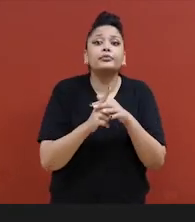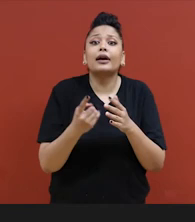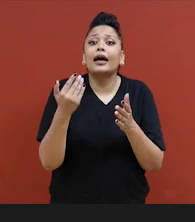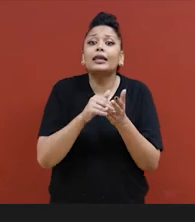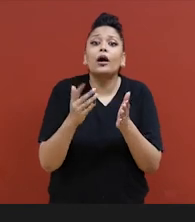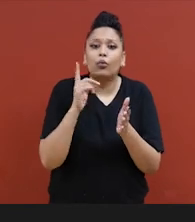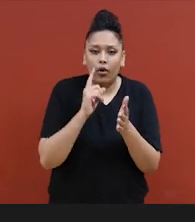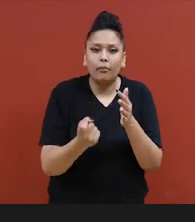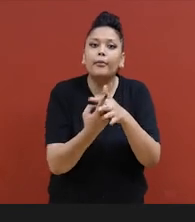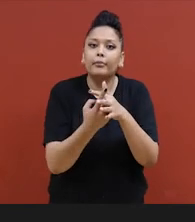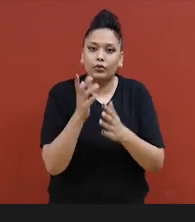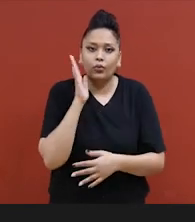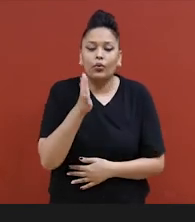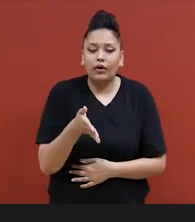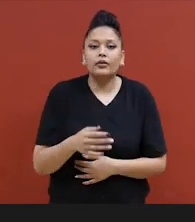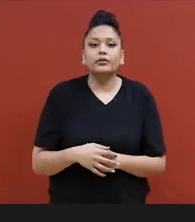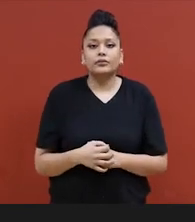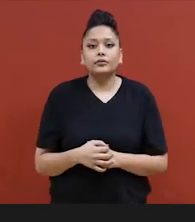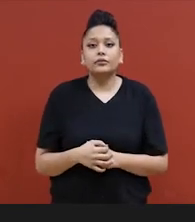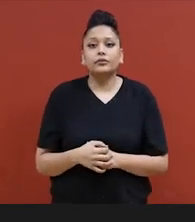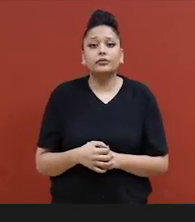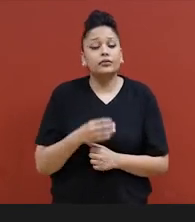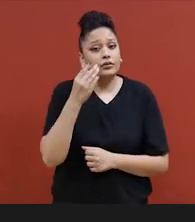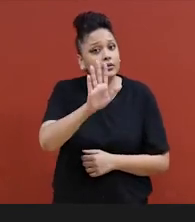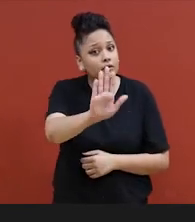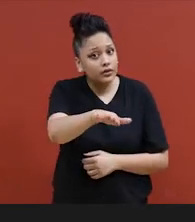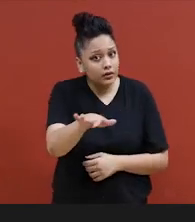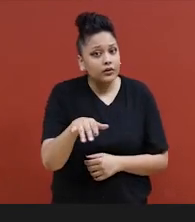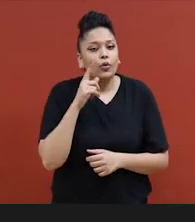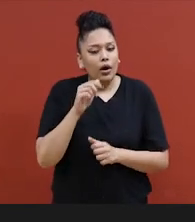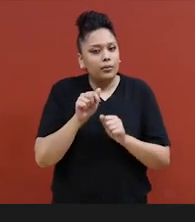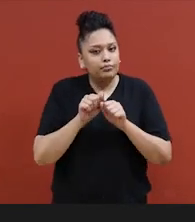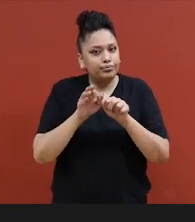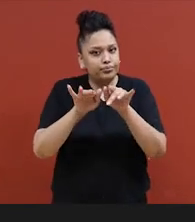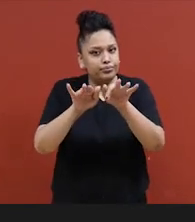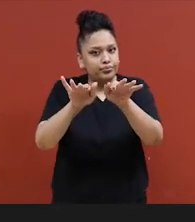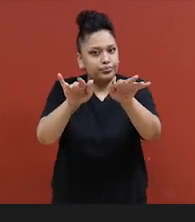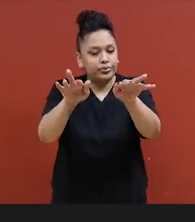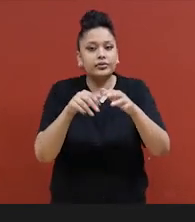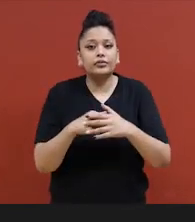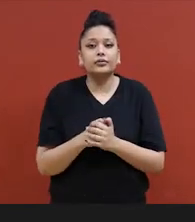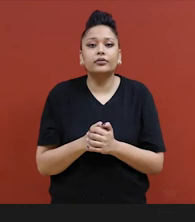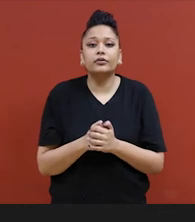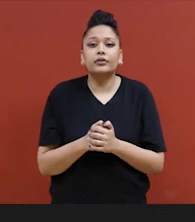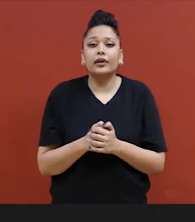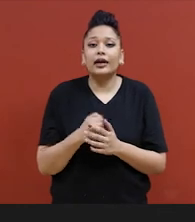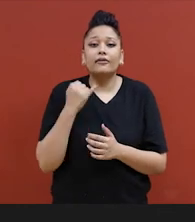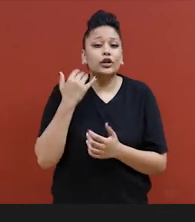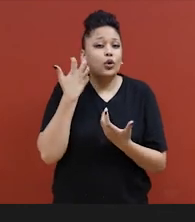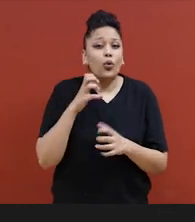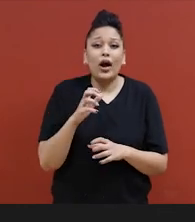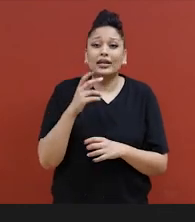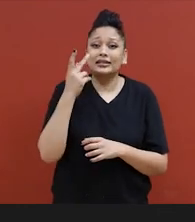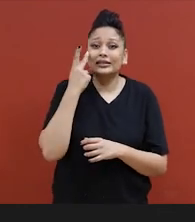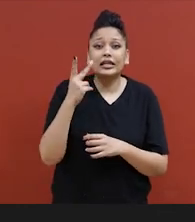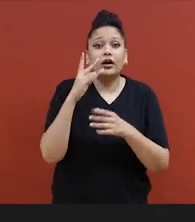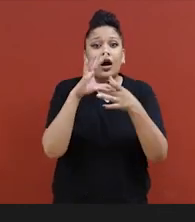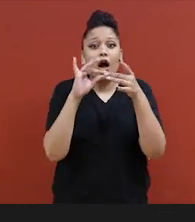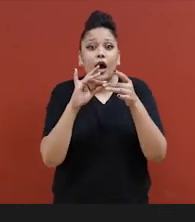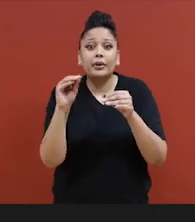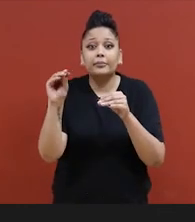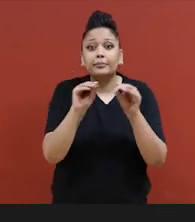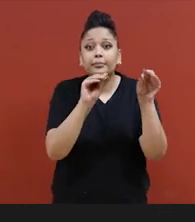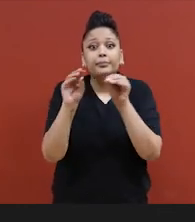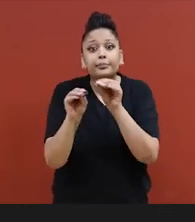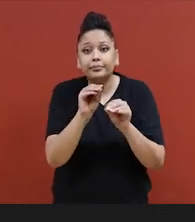Tu vas le revoir avec le temps. Donc, une fois que c'est sorti là, c'est là. Donc, si vous ne voulez pas voir ce